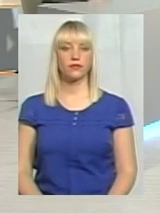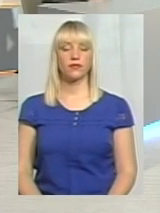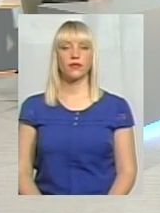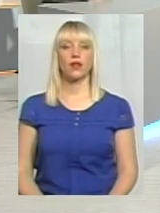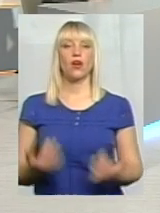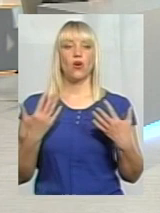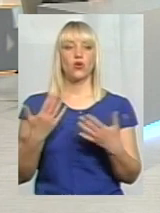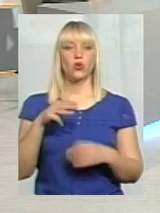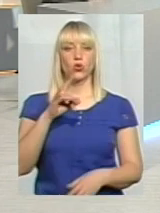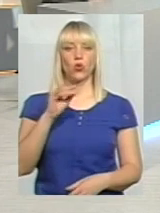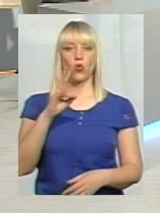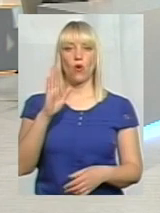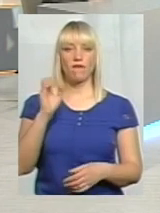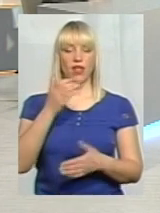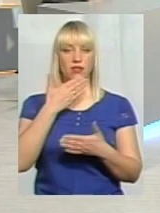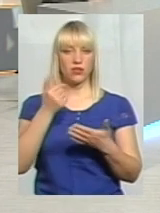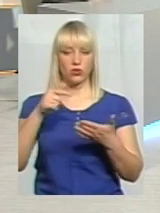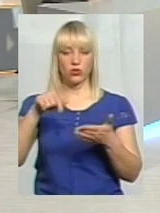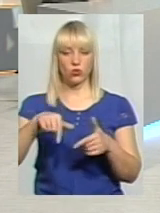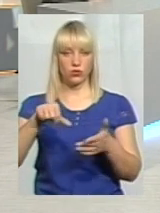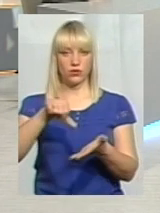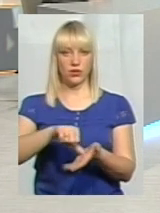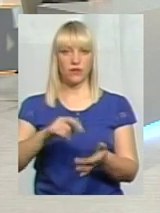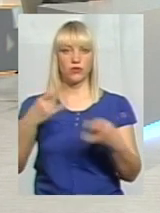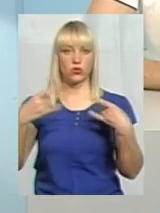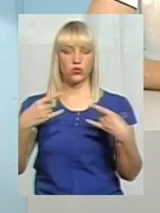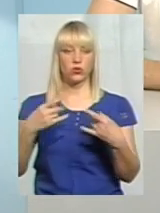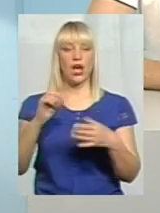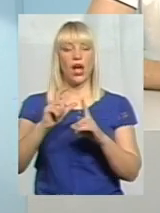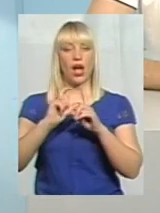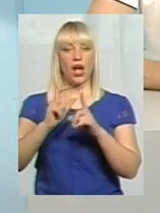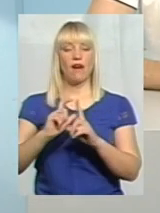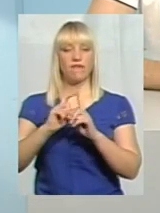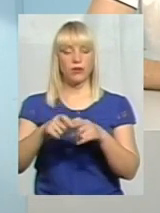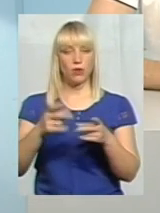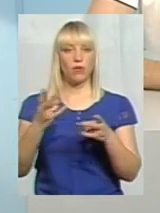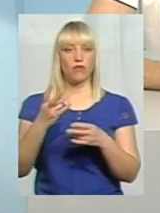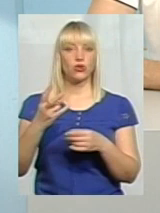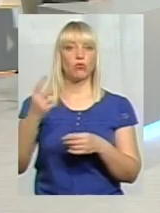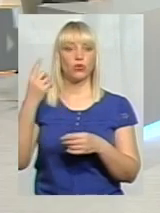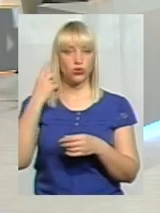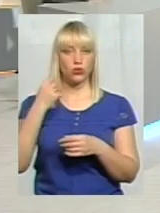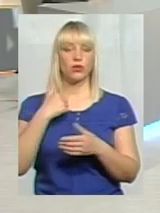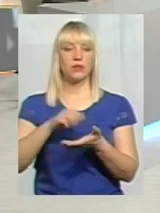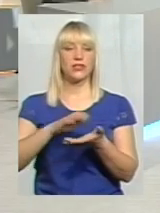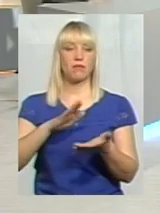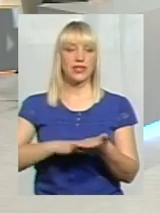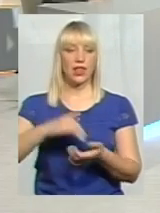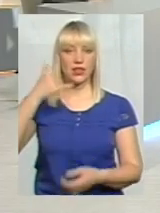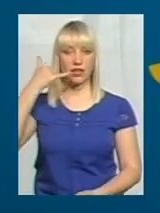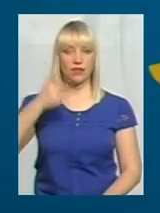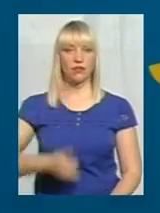Оскільки пані Трунової у студії немає, а відповіді її ми повинні почути, то записали її телефоном. Давайте послухаємо.